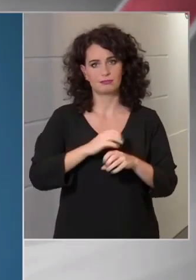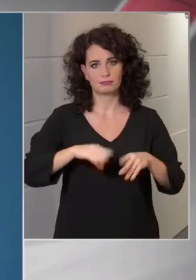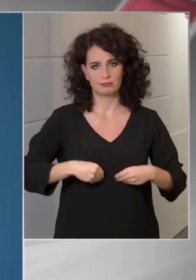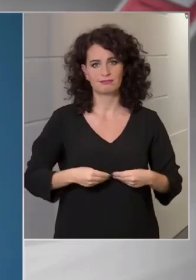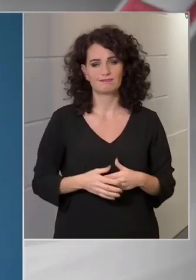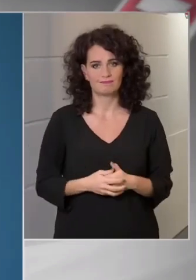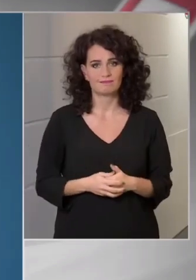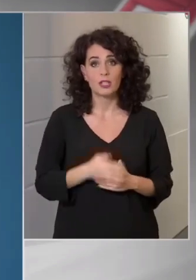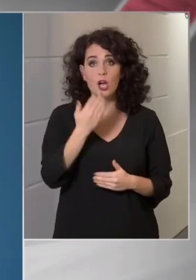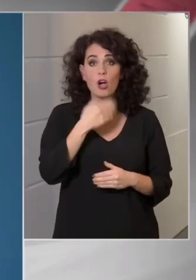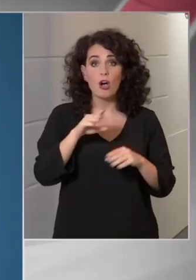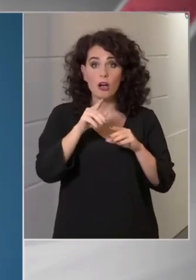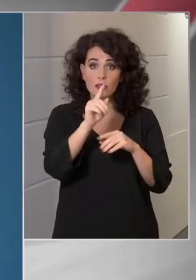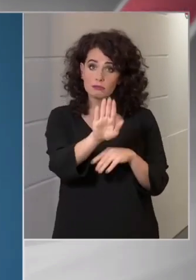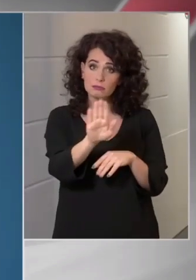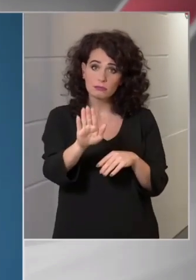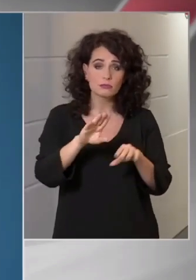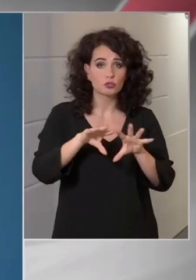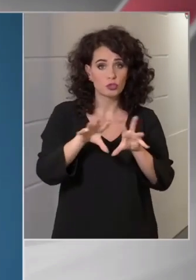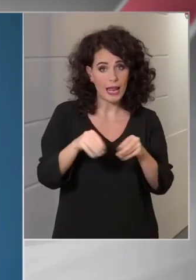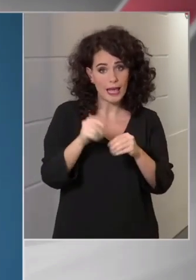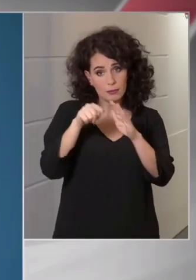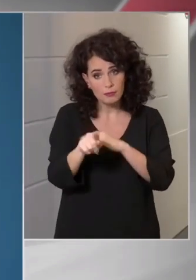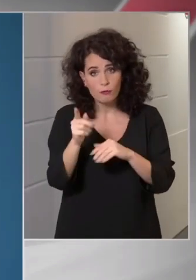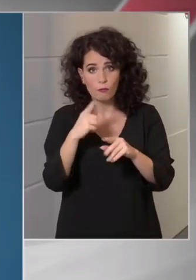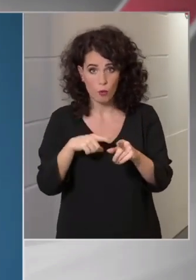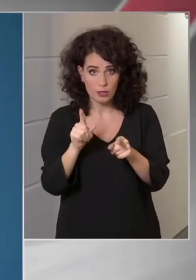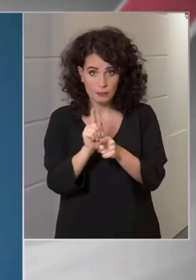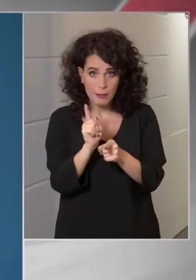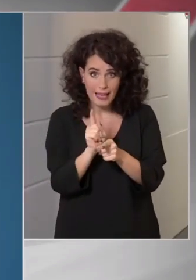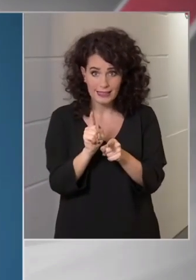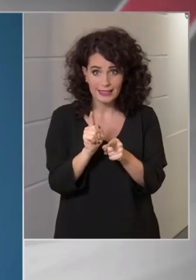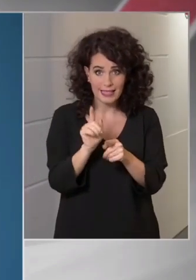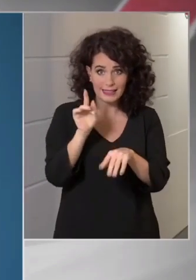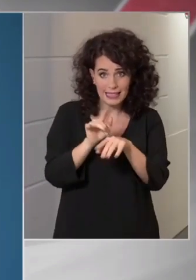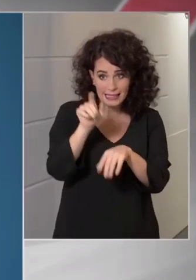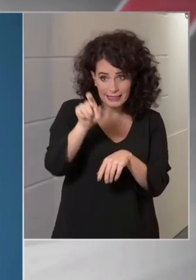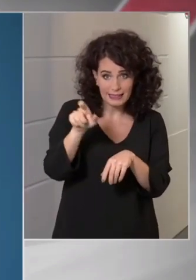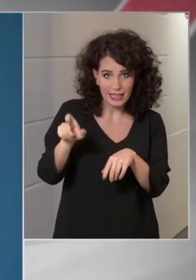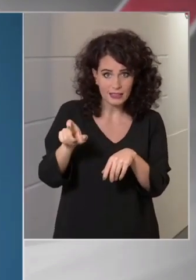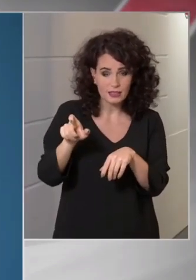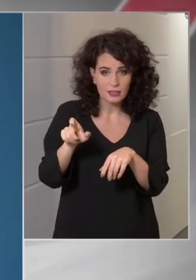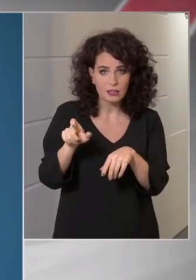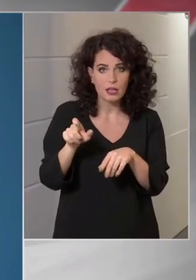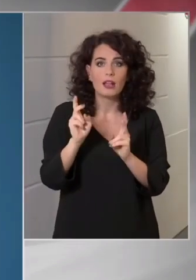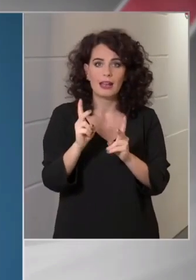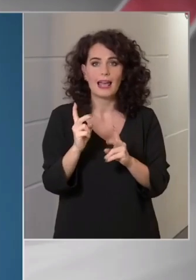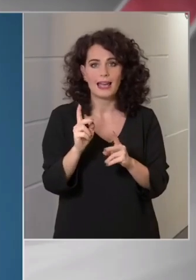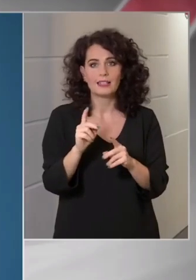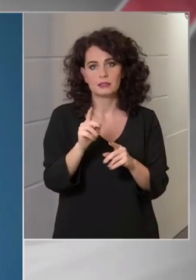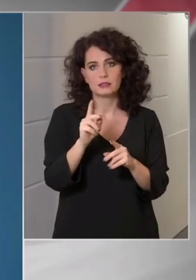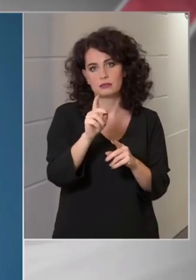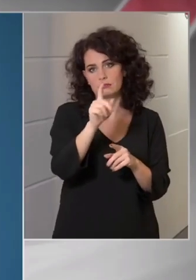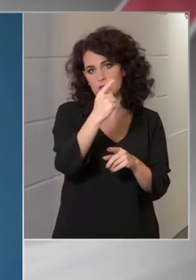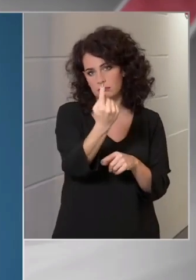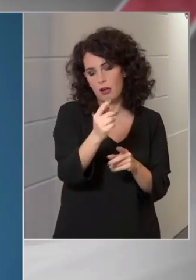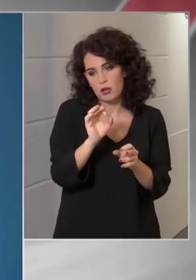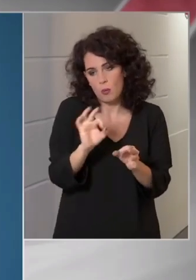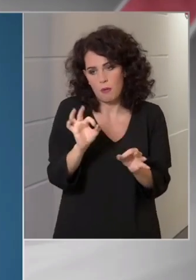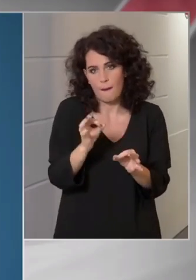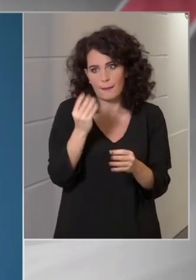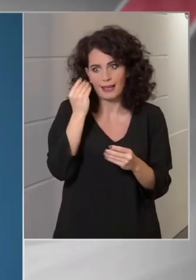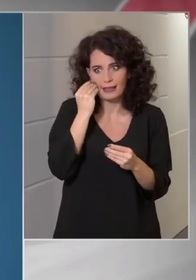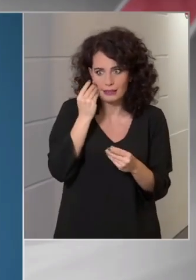a családban volt már érintett, akkor is valószínűleg jobban megérti, de mindenkinek